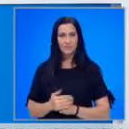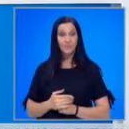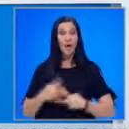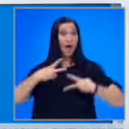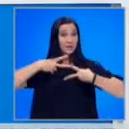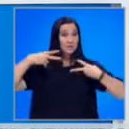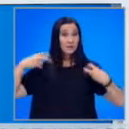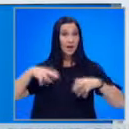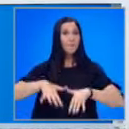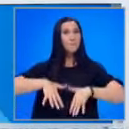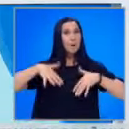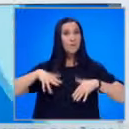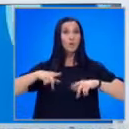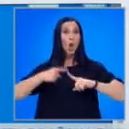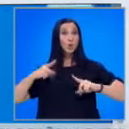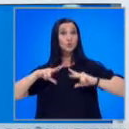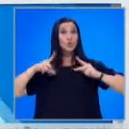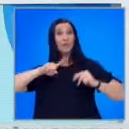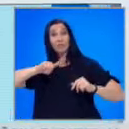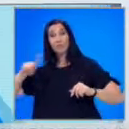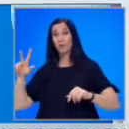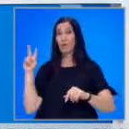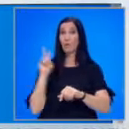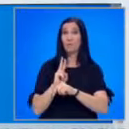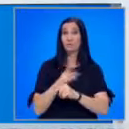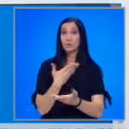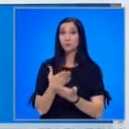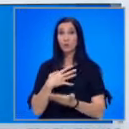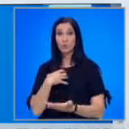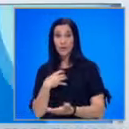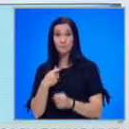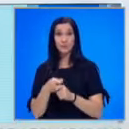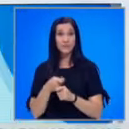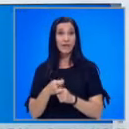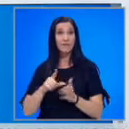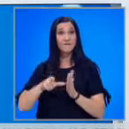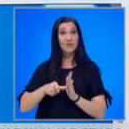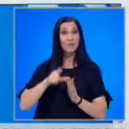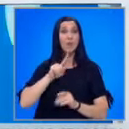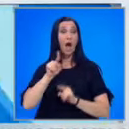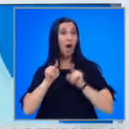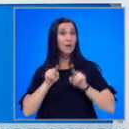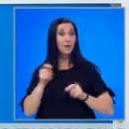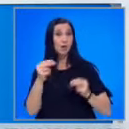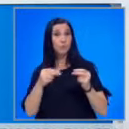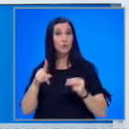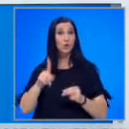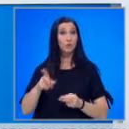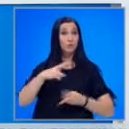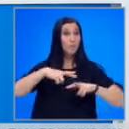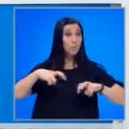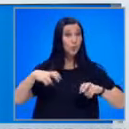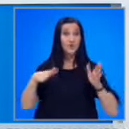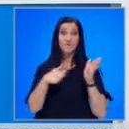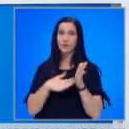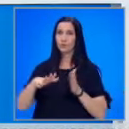Скандали в парламента от сутринте до обяд. Предложението на ГЕРБ за създаване на временна анкетна комисия, която да проучи фактите